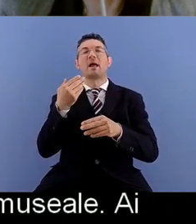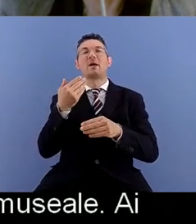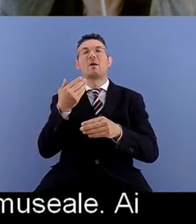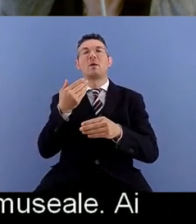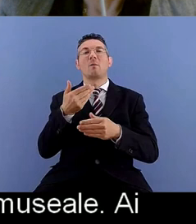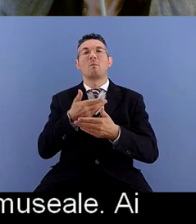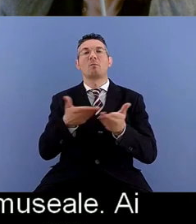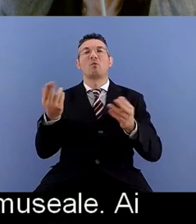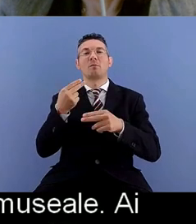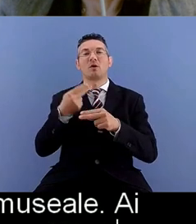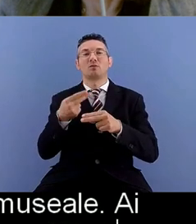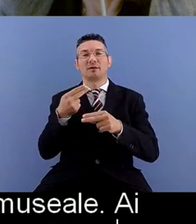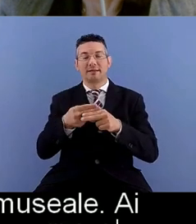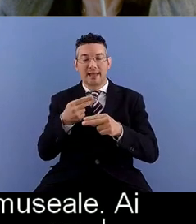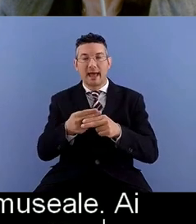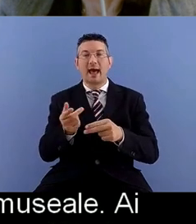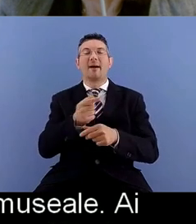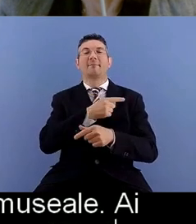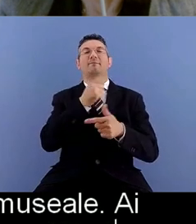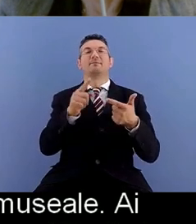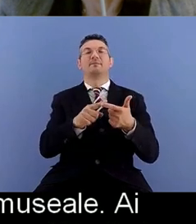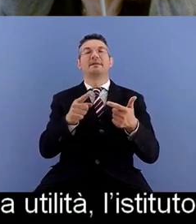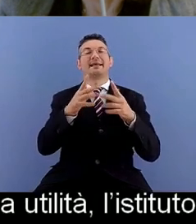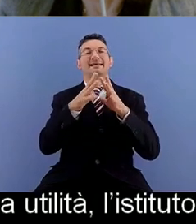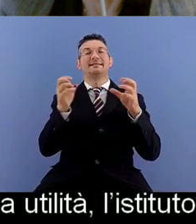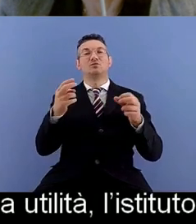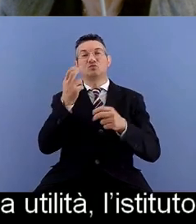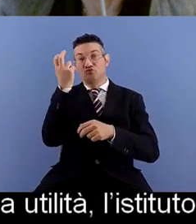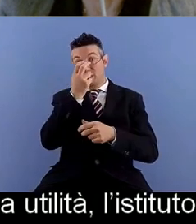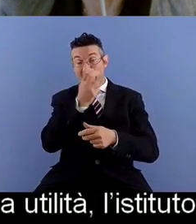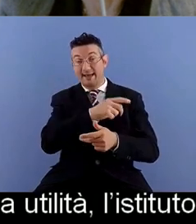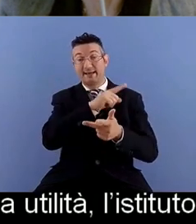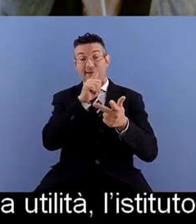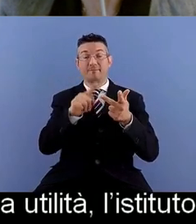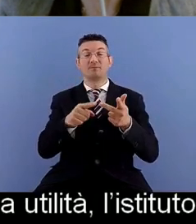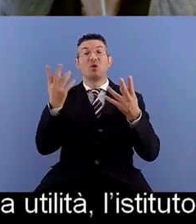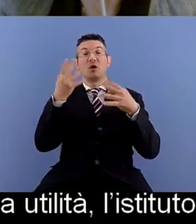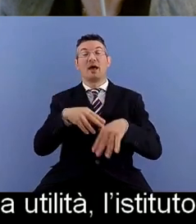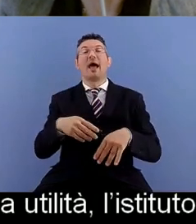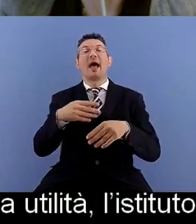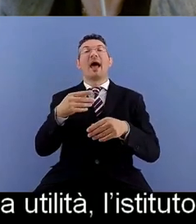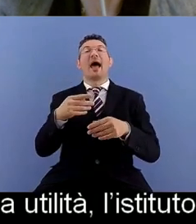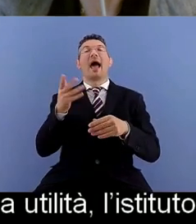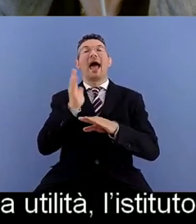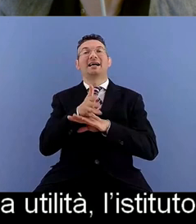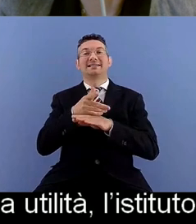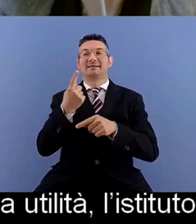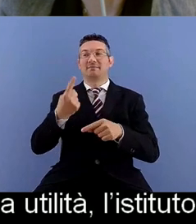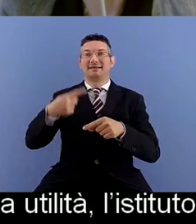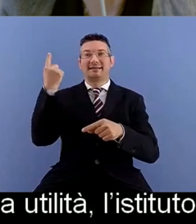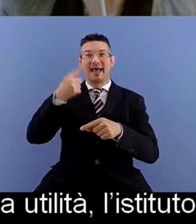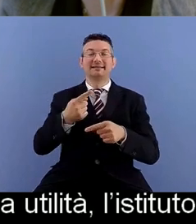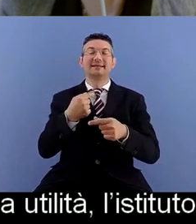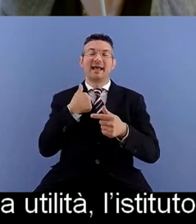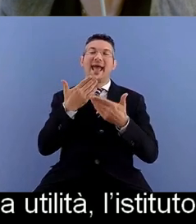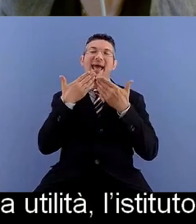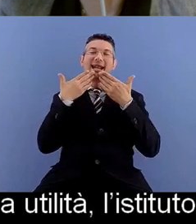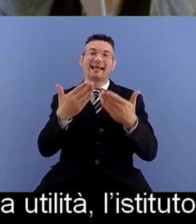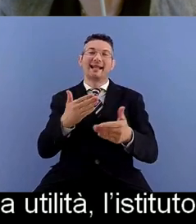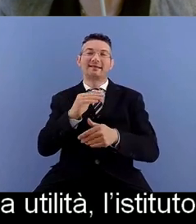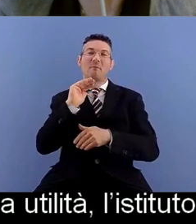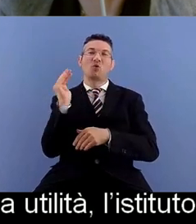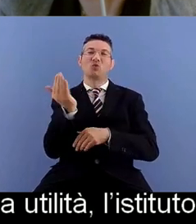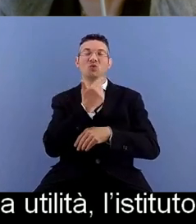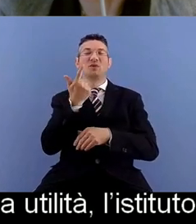suto dei cechi gli organizzatori di accessibility days che ovviamente ringraziamo tutti per la collaborazione e l